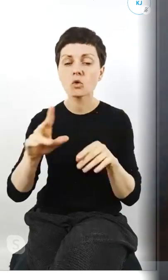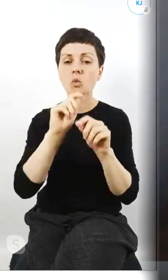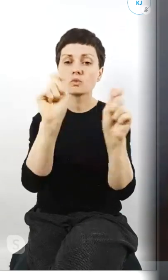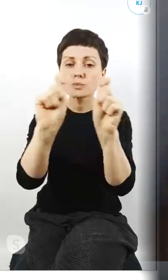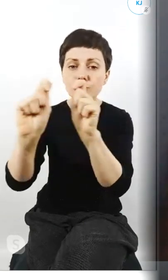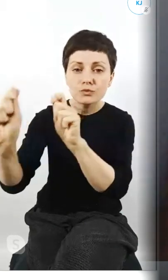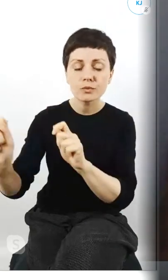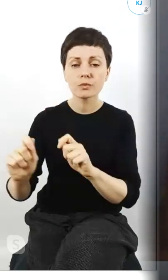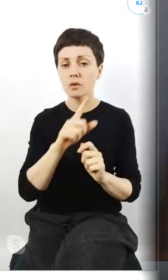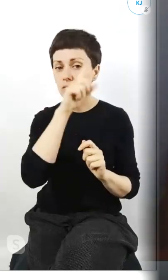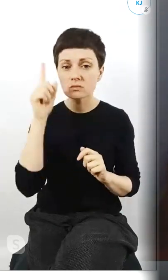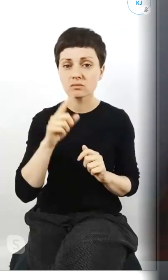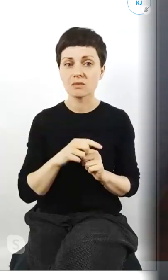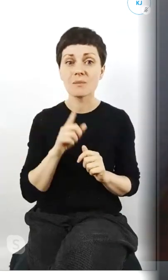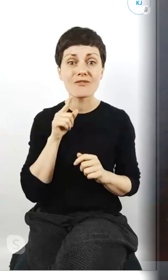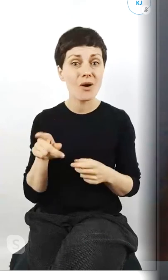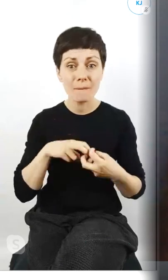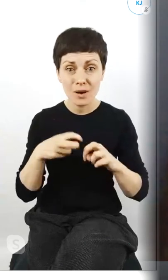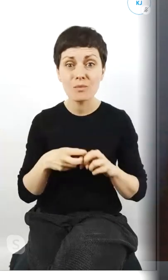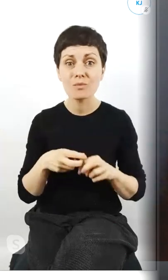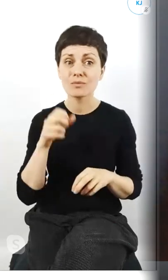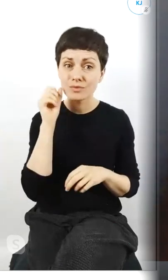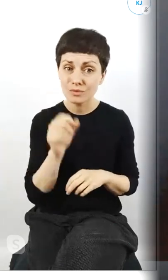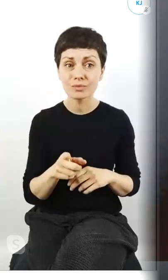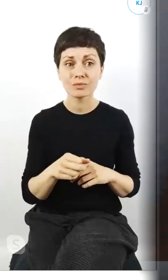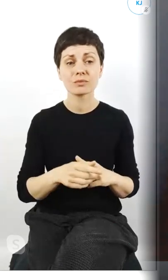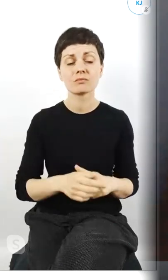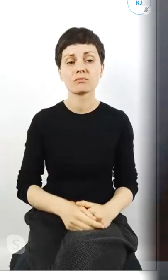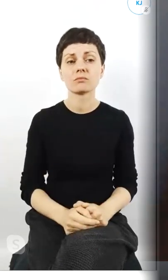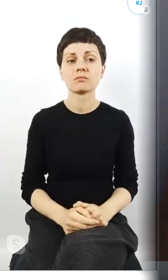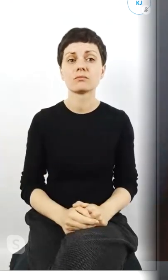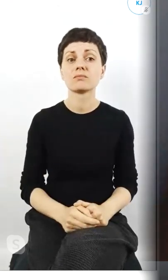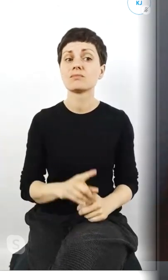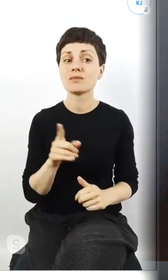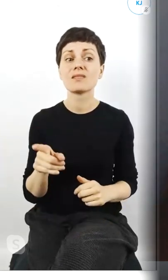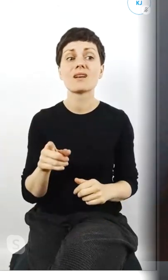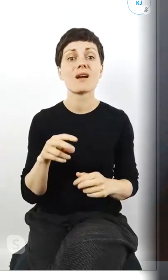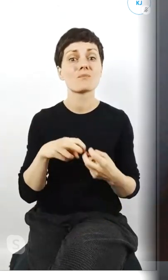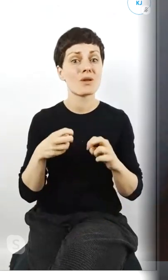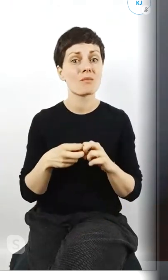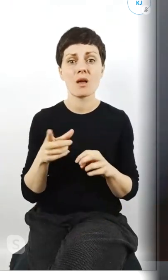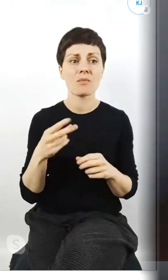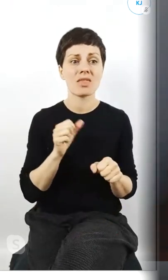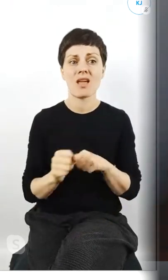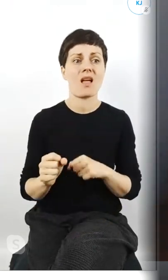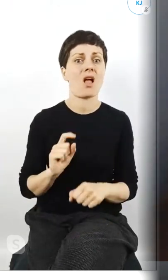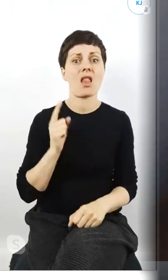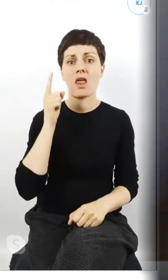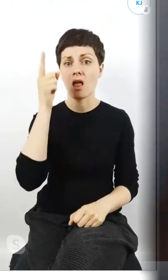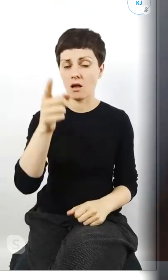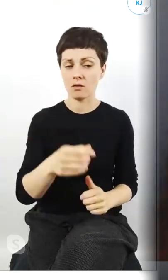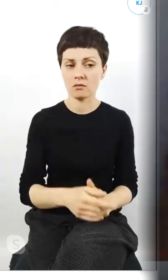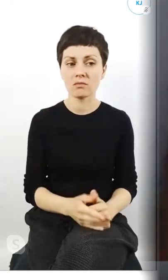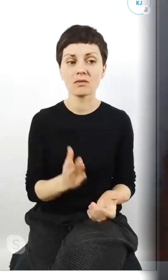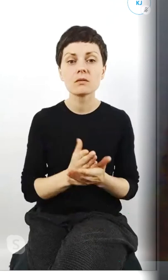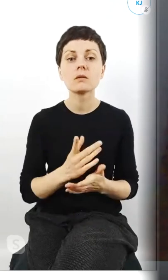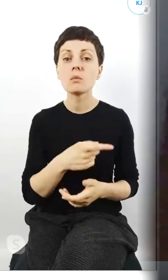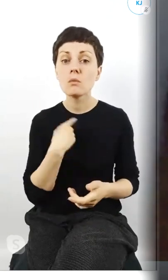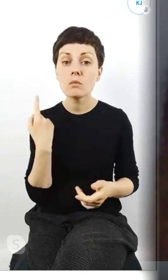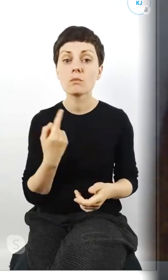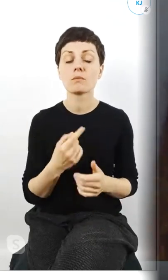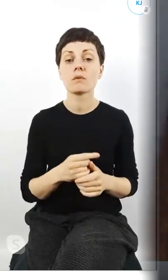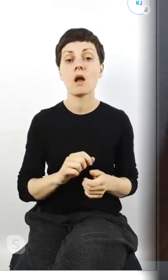ludziom że te problemy są istnieją i że to nie jest coś odległego tylko my albo